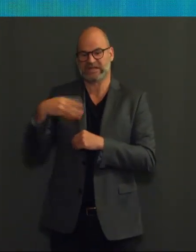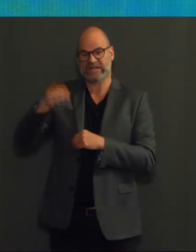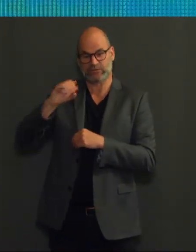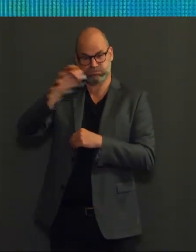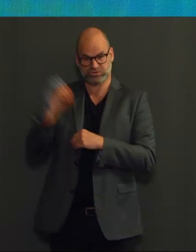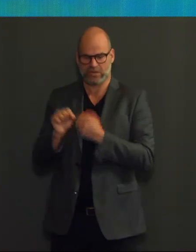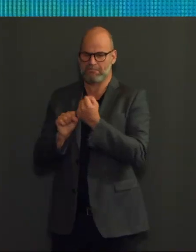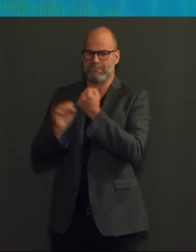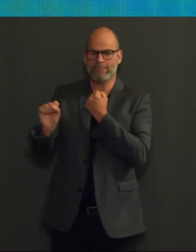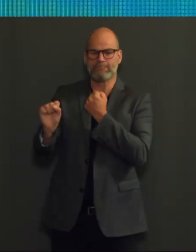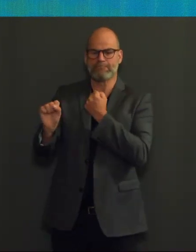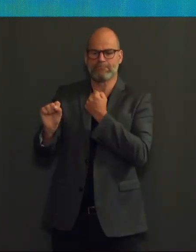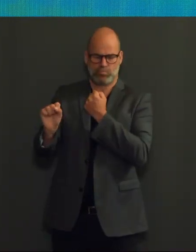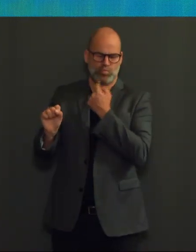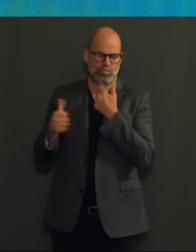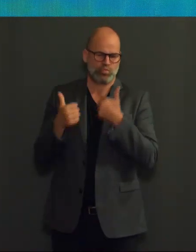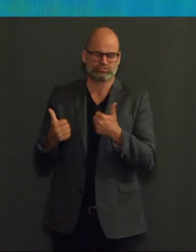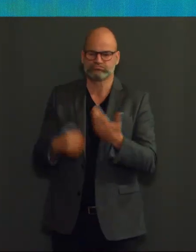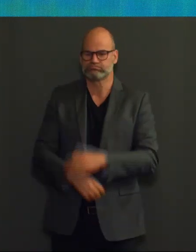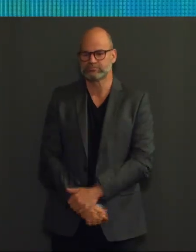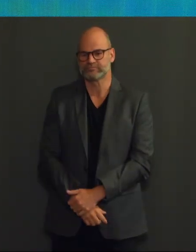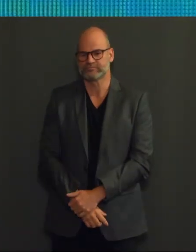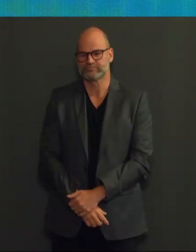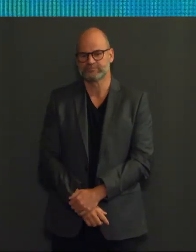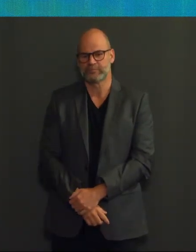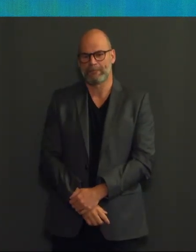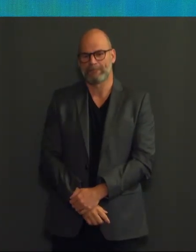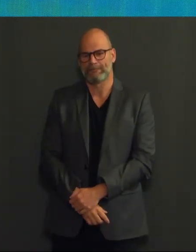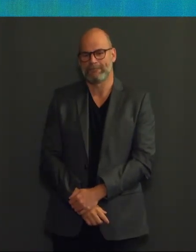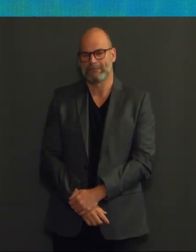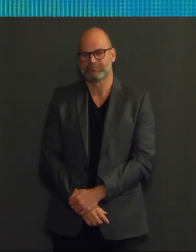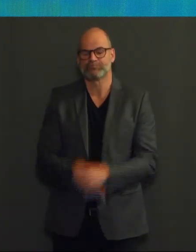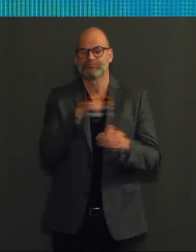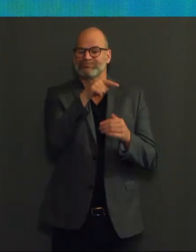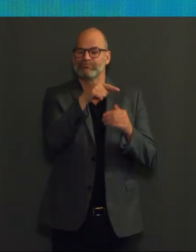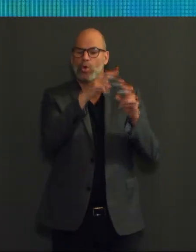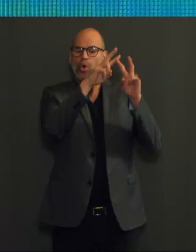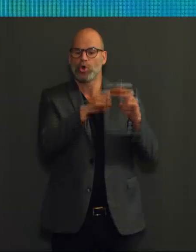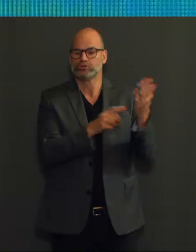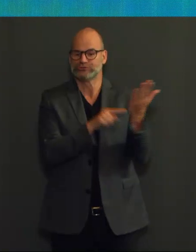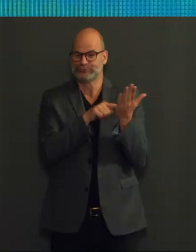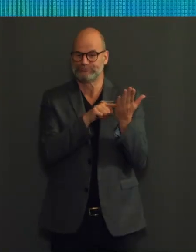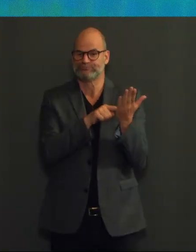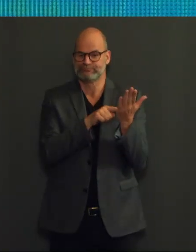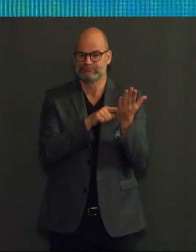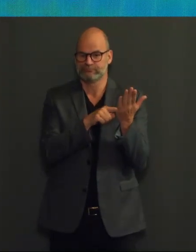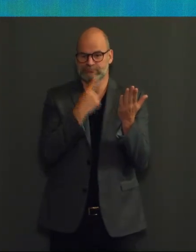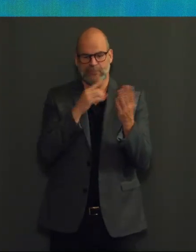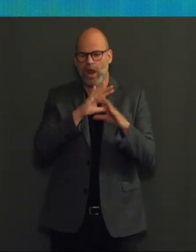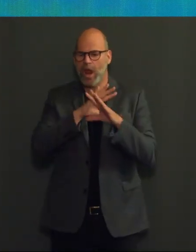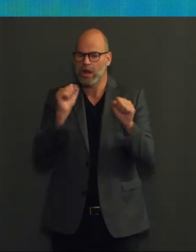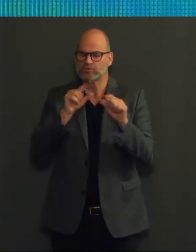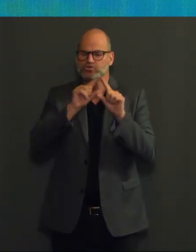We moeten er wel op wijzen dat het in deze studie ging om alle vormen van de ziekte, dus ook om milde symptomen.